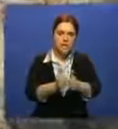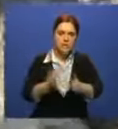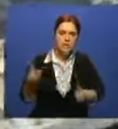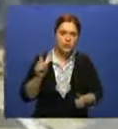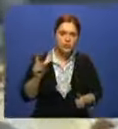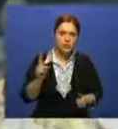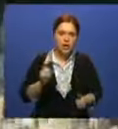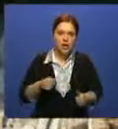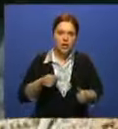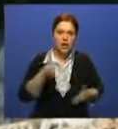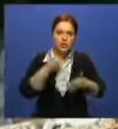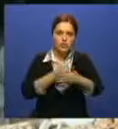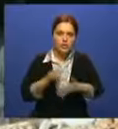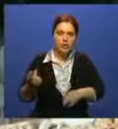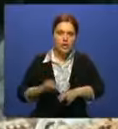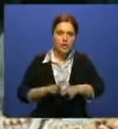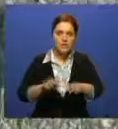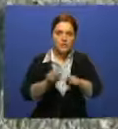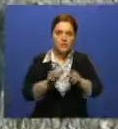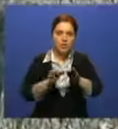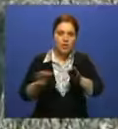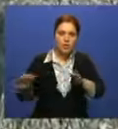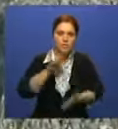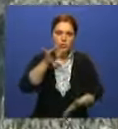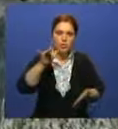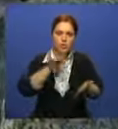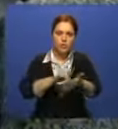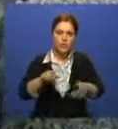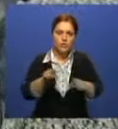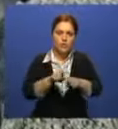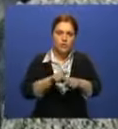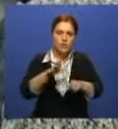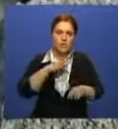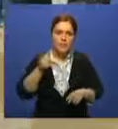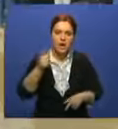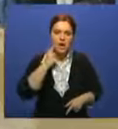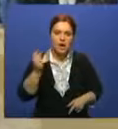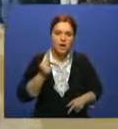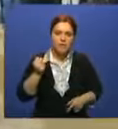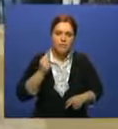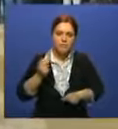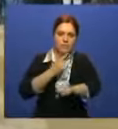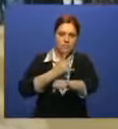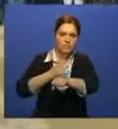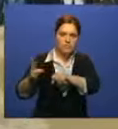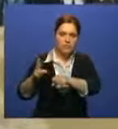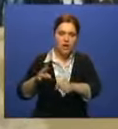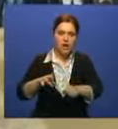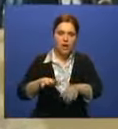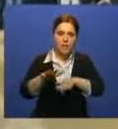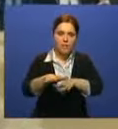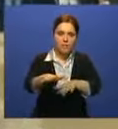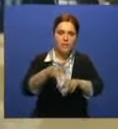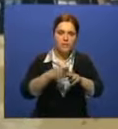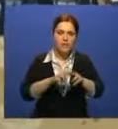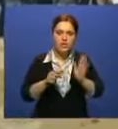нескольких десятках километров от города, экстремисты заложили взрывное устройство на пути следования армейского патруля. В результате погибли 6